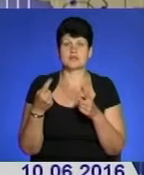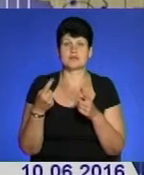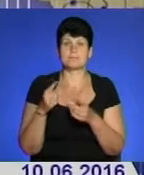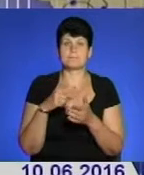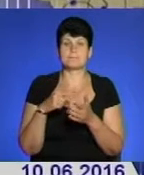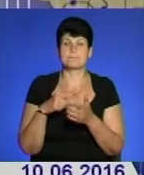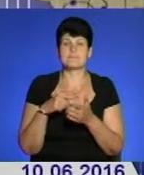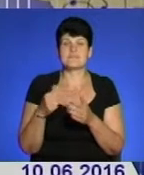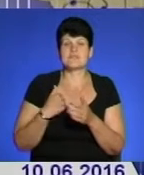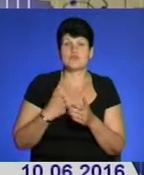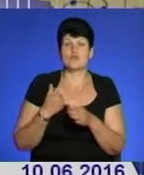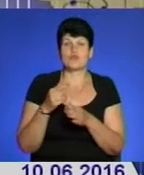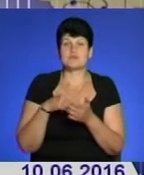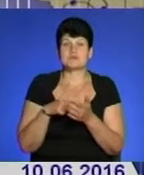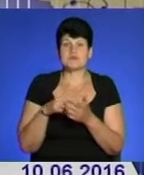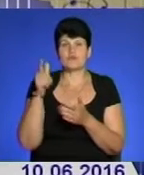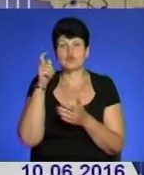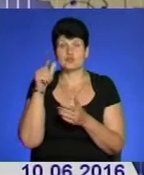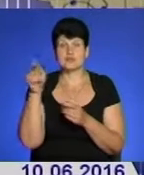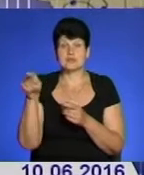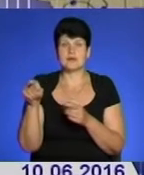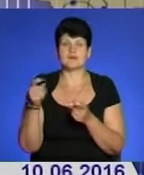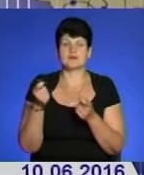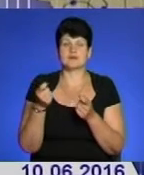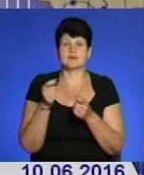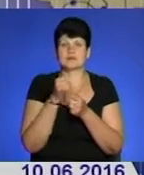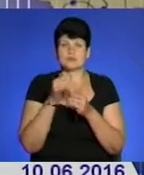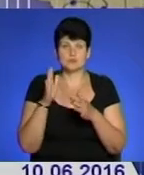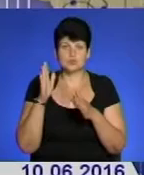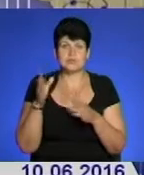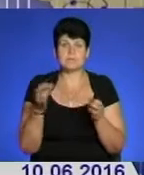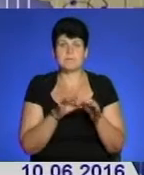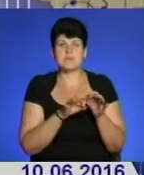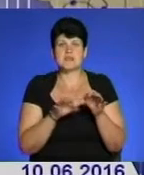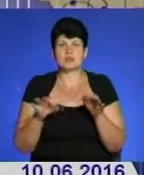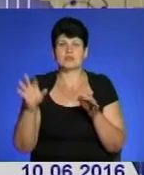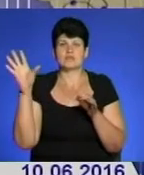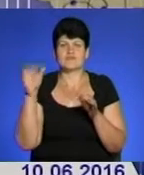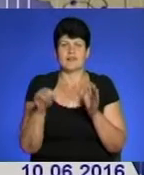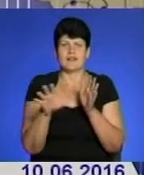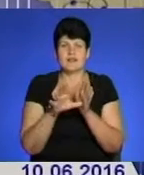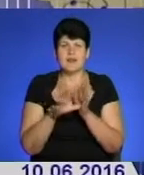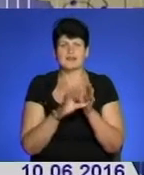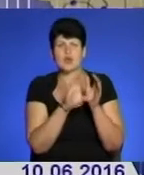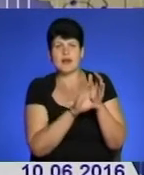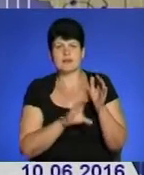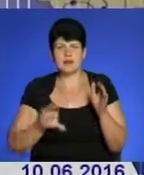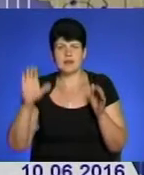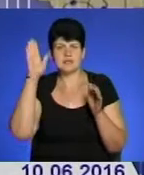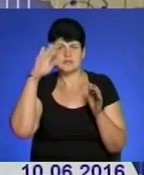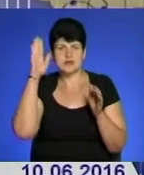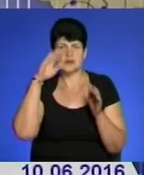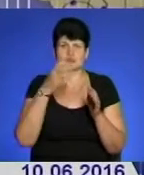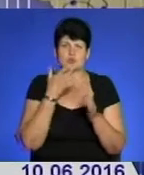у Чорткові. Інфраструктура тут, направді, зовсім непридатна. Потрібно підводити усі електромережі, каналізацію, воду і